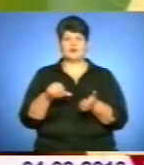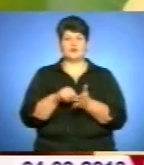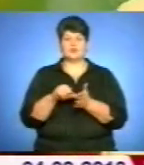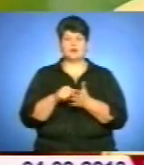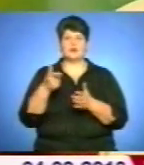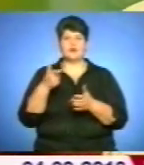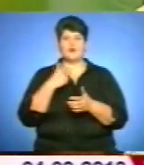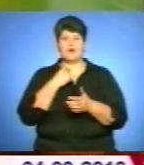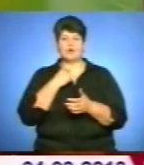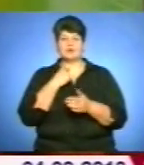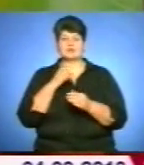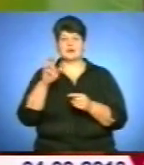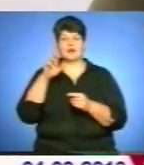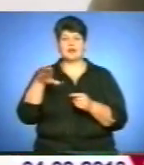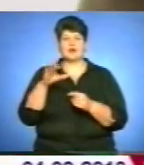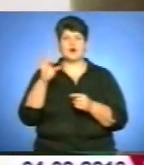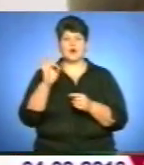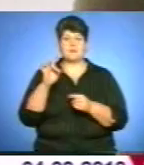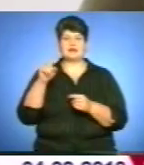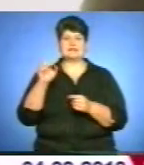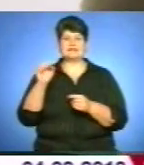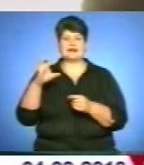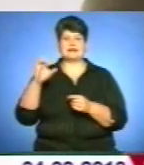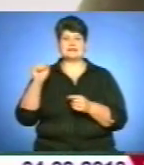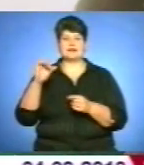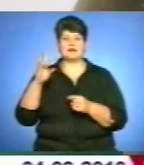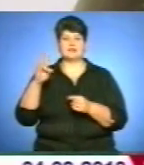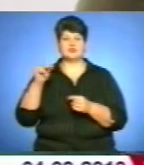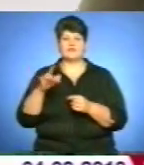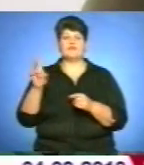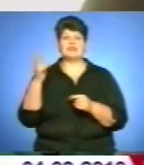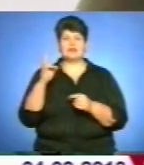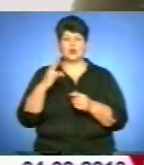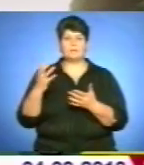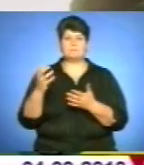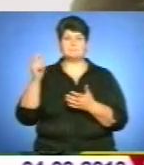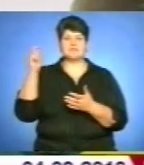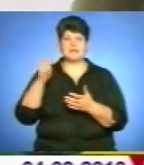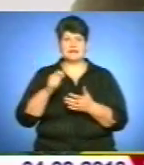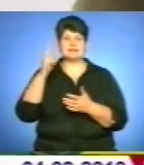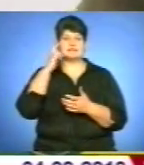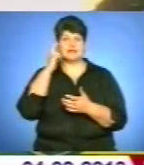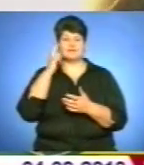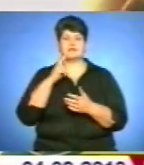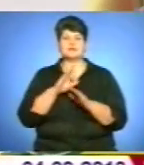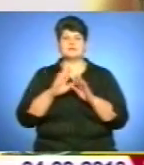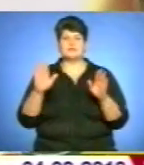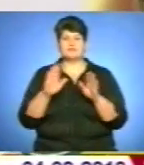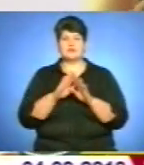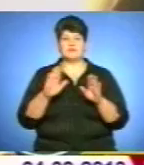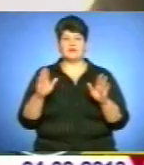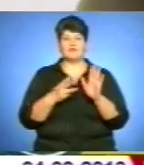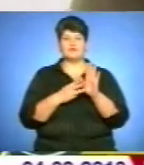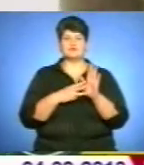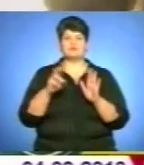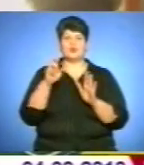«Голос країни» Роман Сосанчин. Неділю приїхали з Києва на квартал 1-105, співав 8 березня,